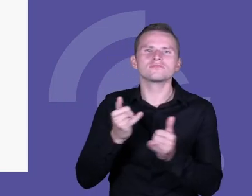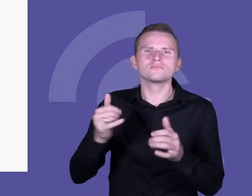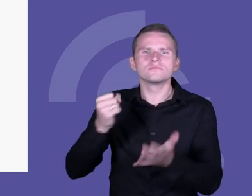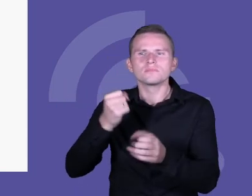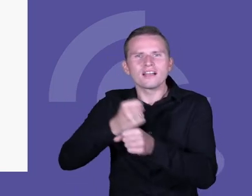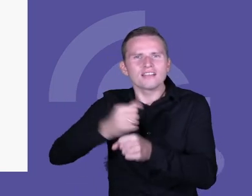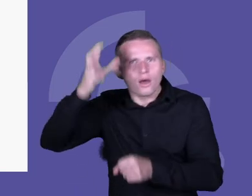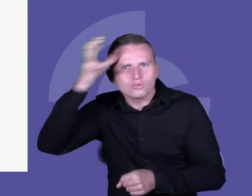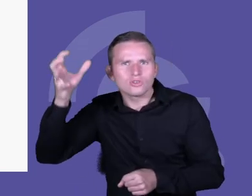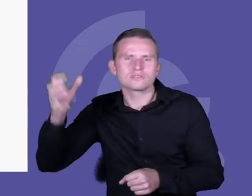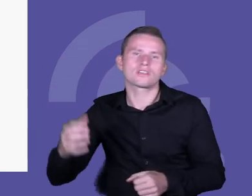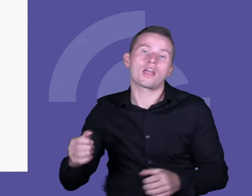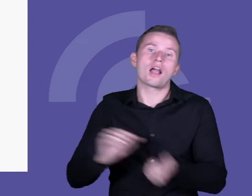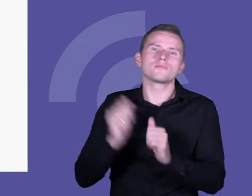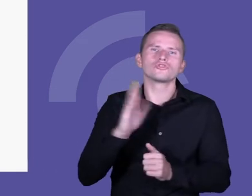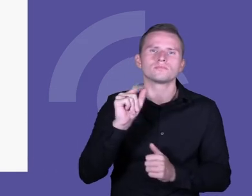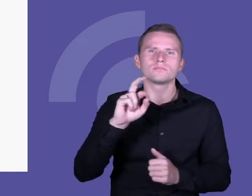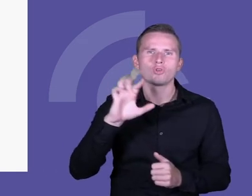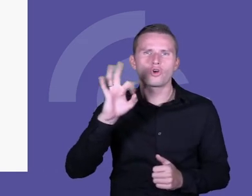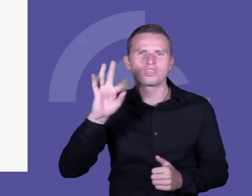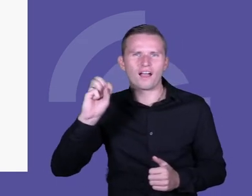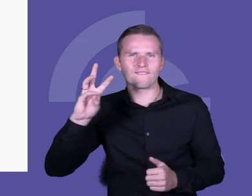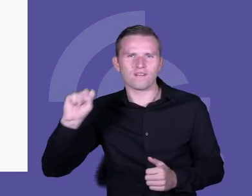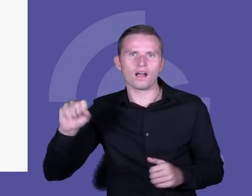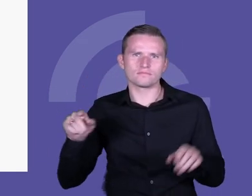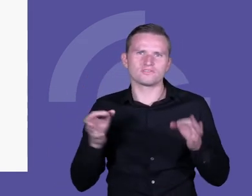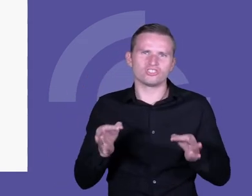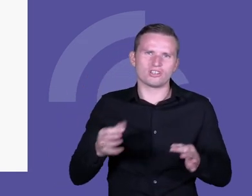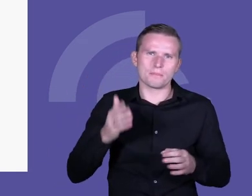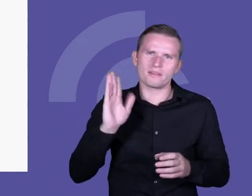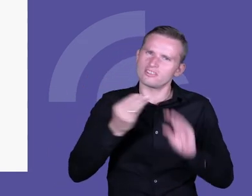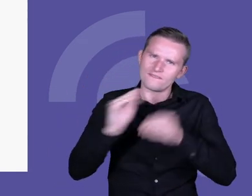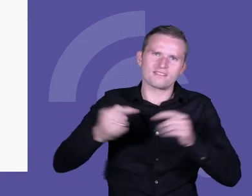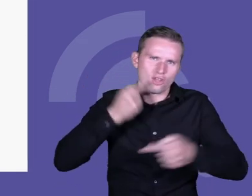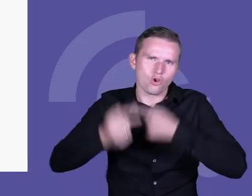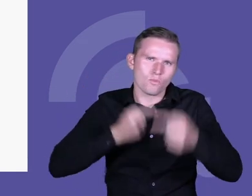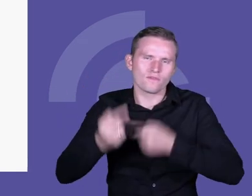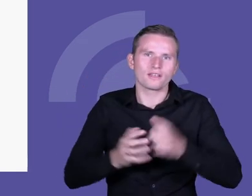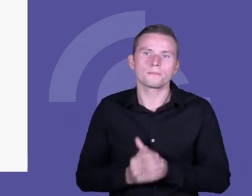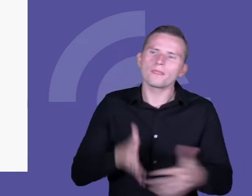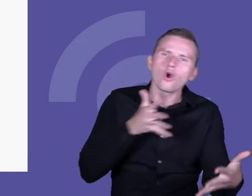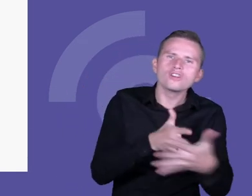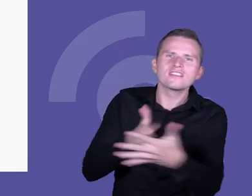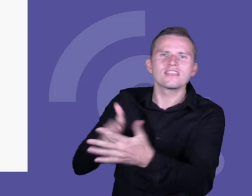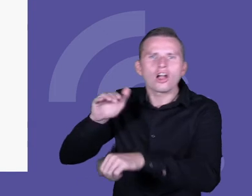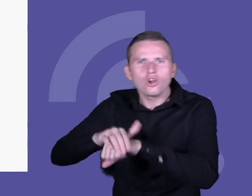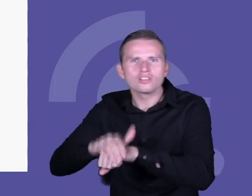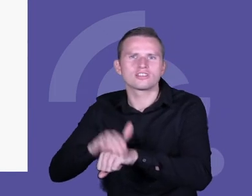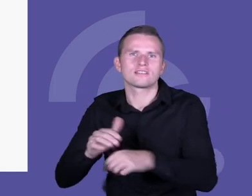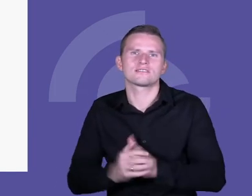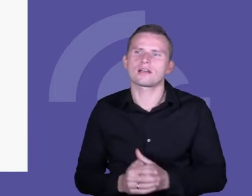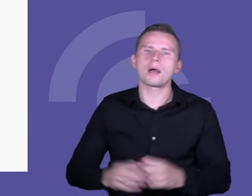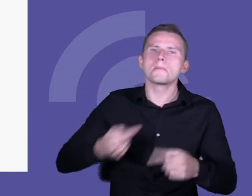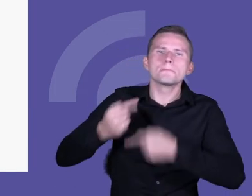szprotawa. O niej pewnie będziemy dzisiaj trochę więcej mówić na panelu. Ocena koleżeńska, refleksja nad procesem